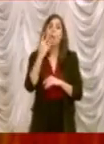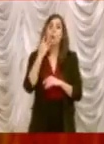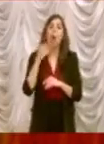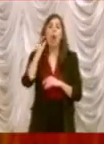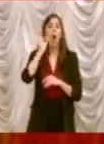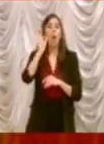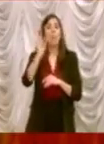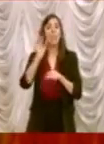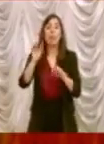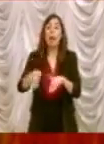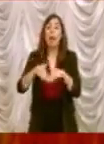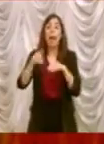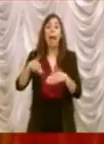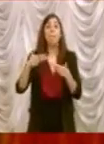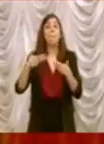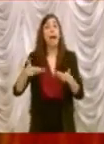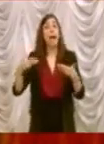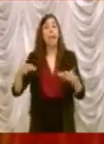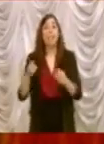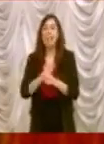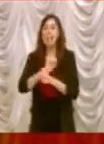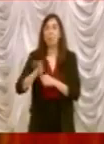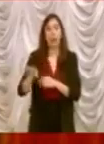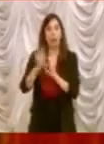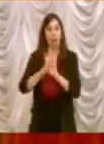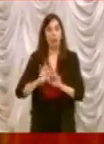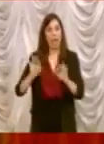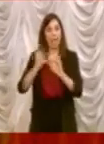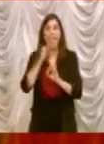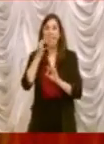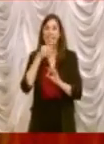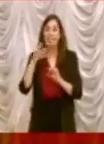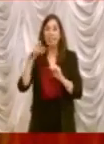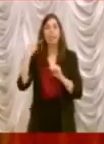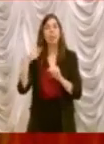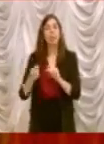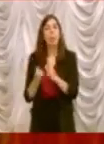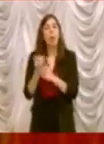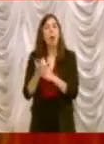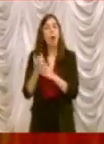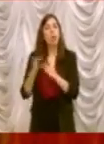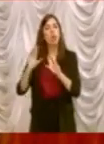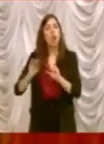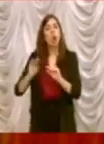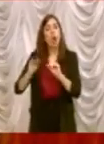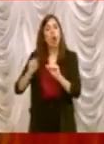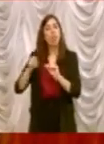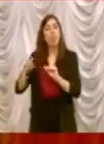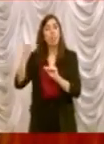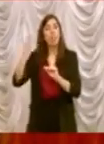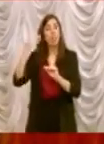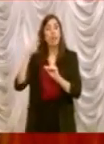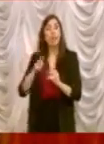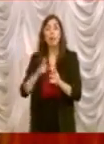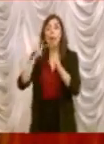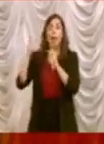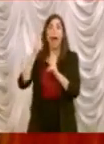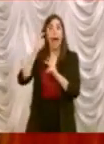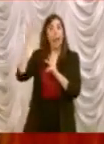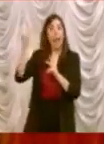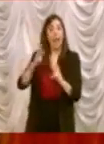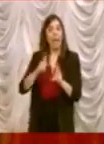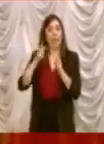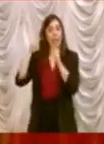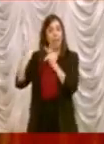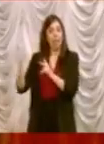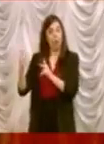campagne, quindi ad acquistare quei prodotti che venivano veicolati attraverso la commercializzazione all'estero o